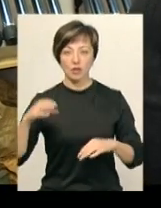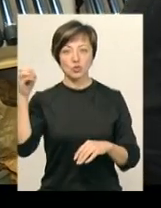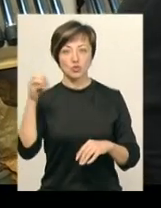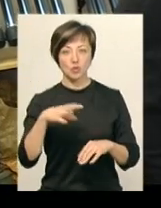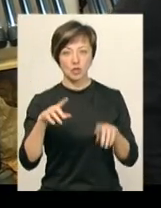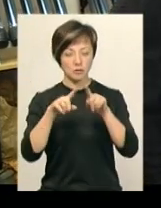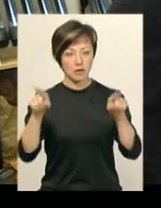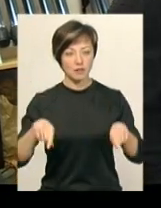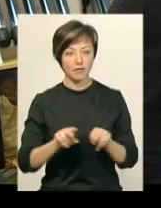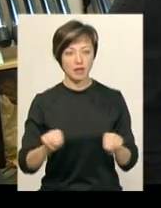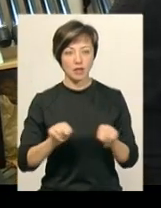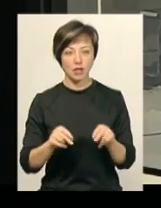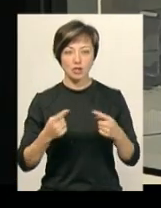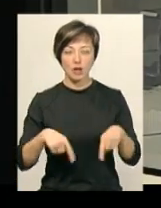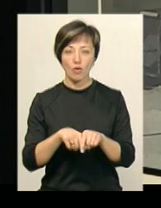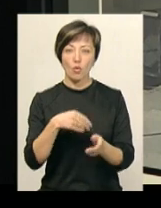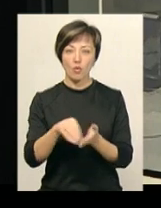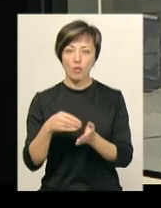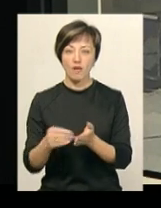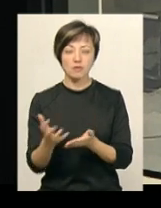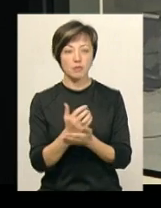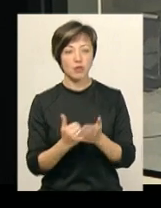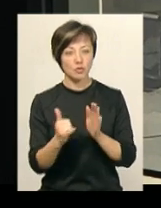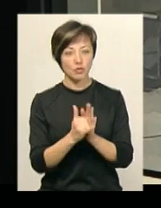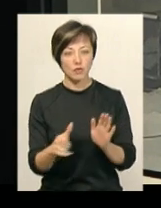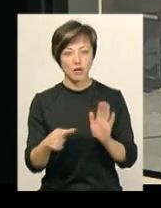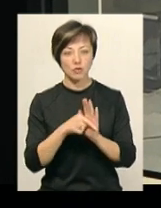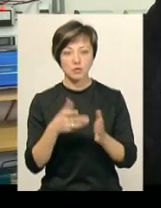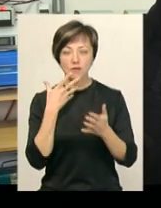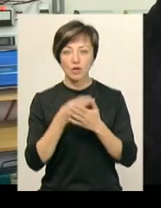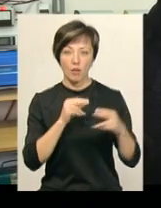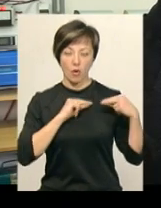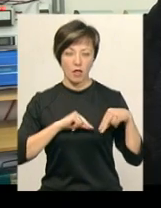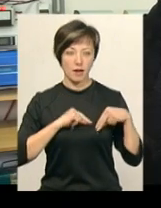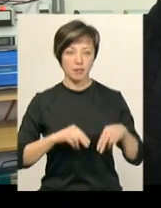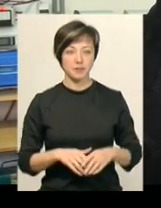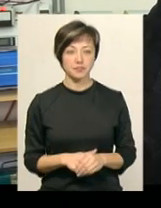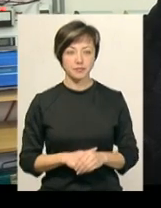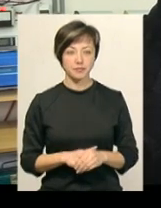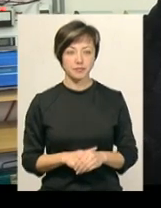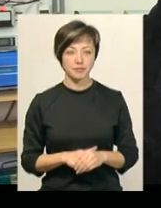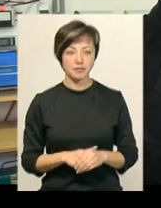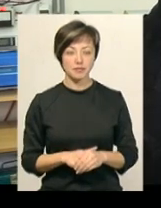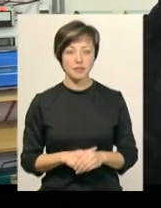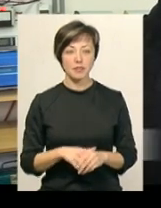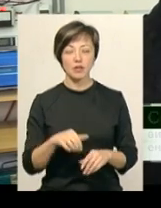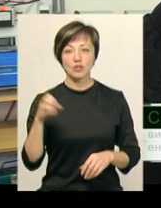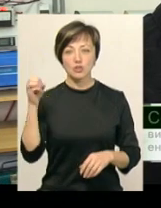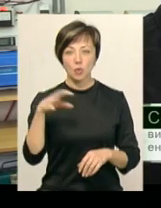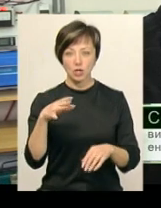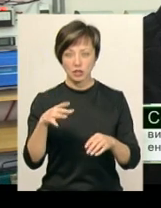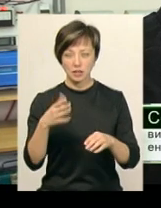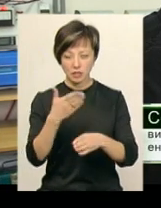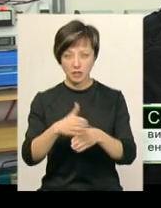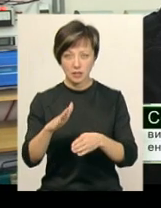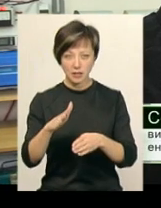викладач кафедри Сергій Пундик купував, збирав та встановлював разом зі своїми колегами. Сонячні елементи – самі крихкі по собі. Були